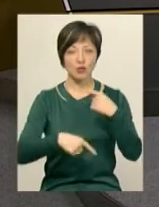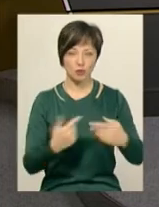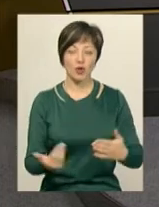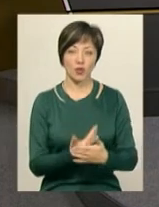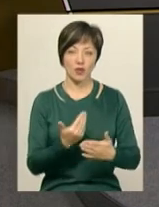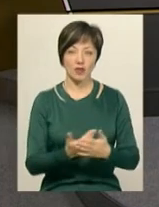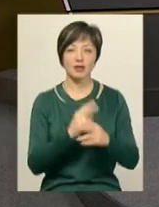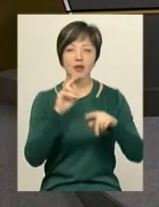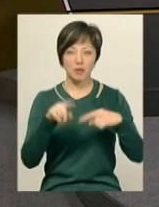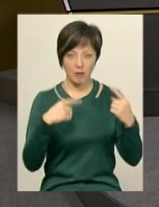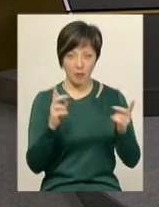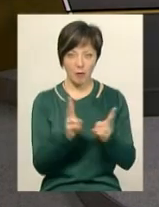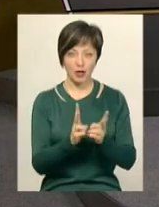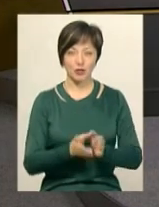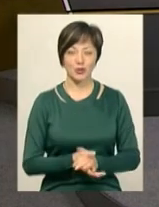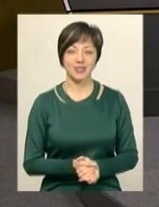випусках новин. Побачимось!